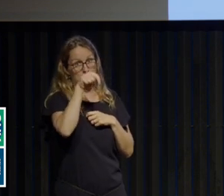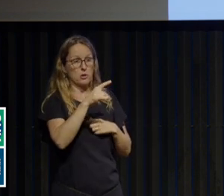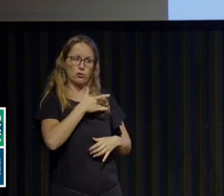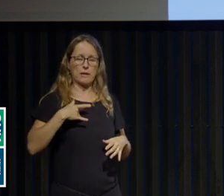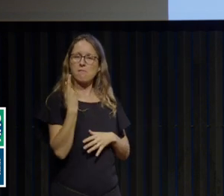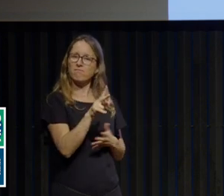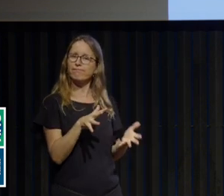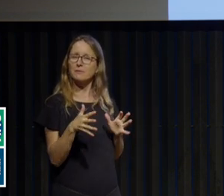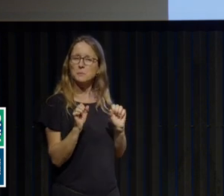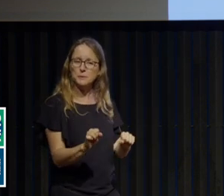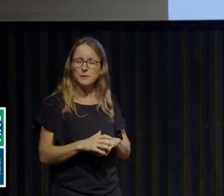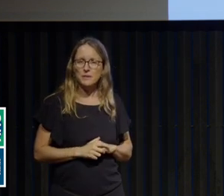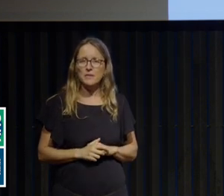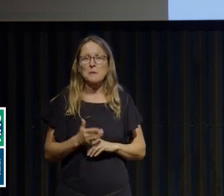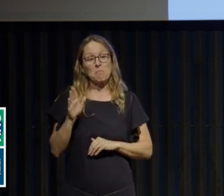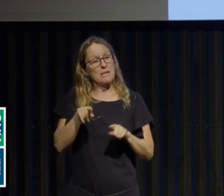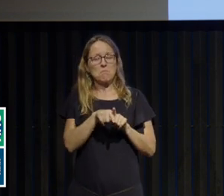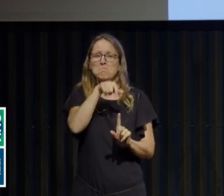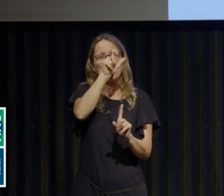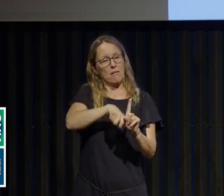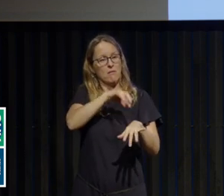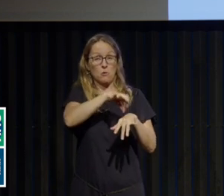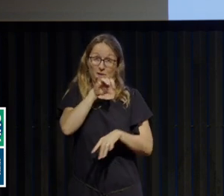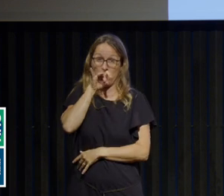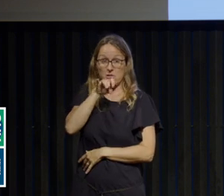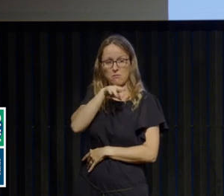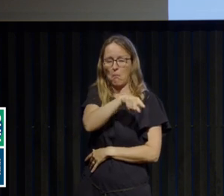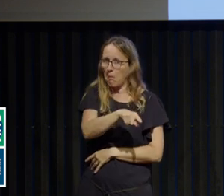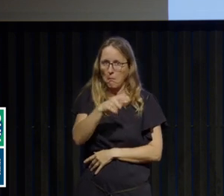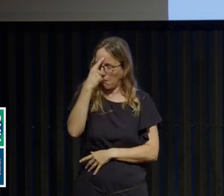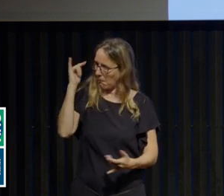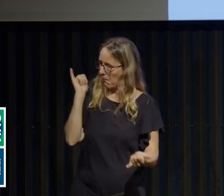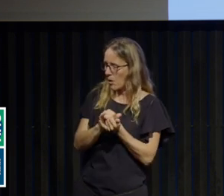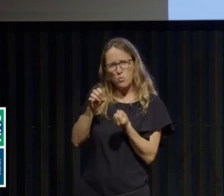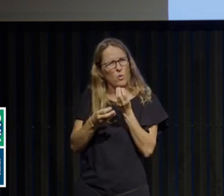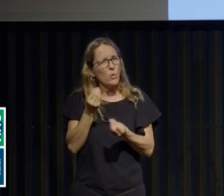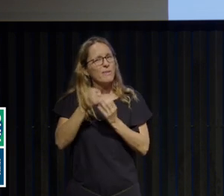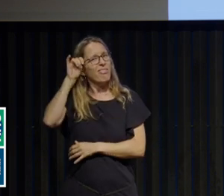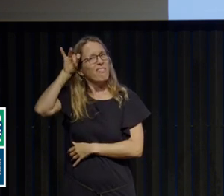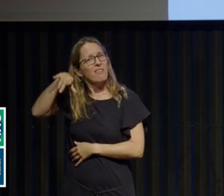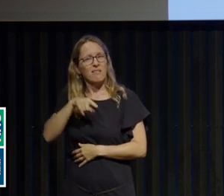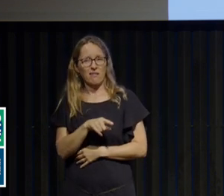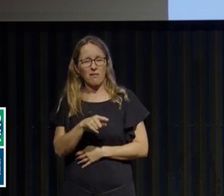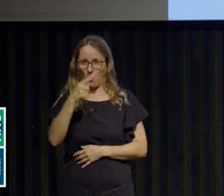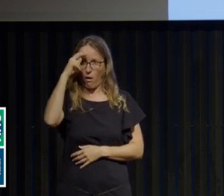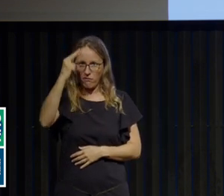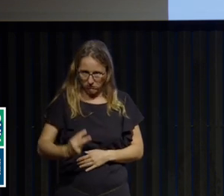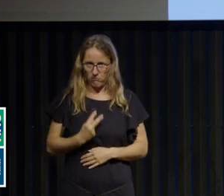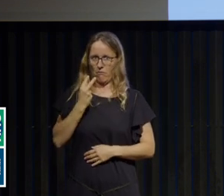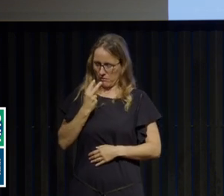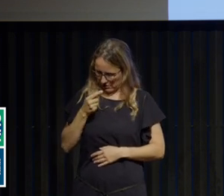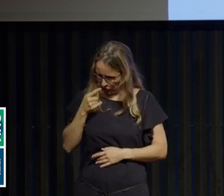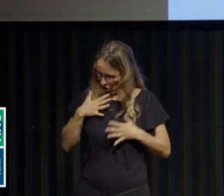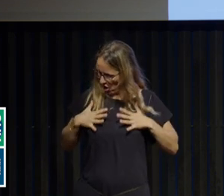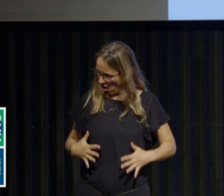Et ça, la personne qui souffre d'anorexie ne le perçoit pas ou le dénie. Et elle semble au contraire garder une vision déformée de son corps,